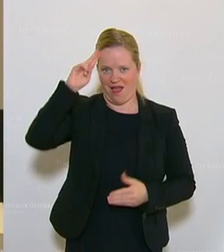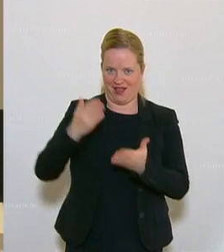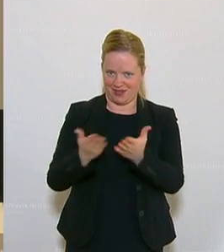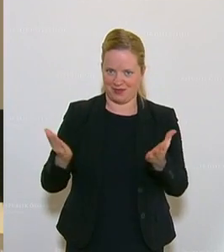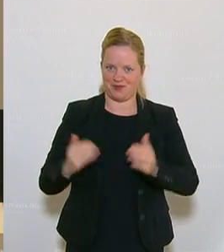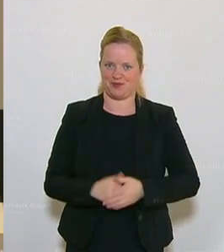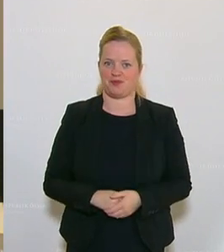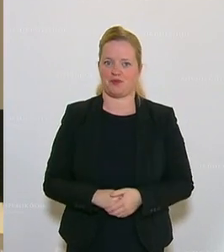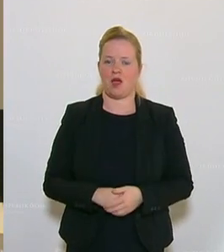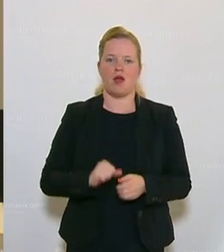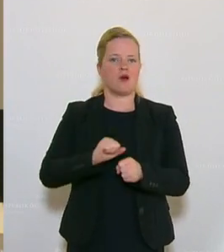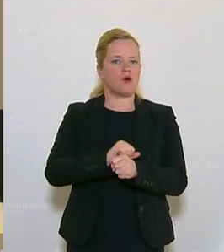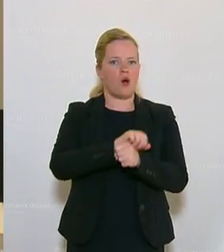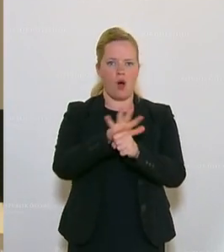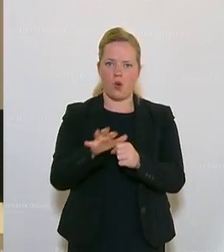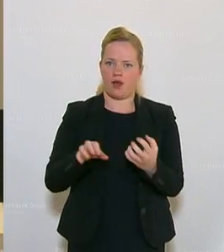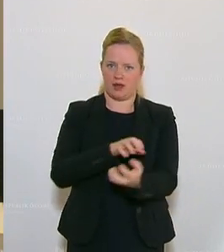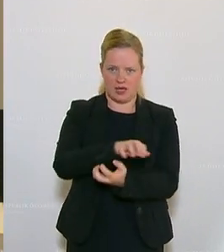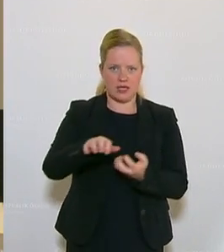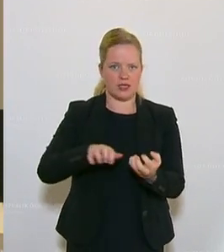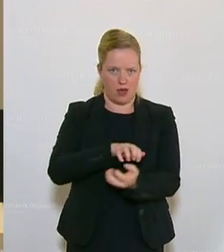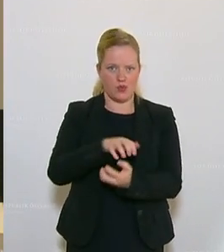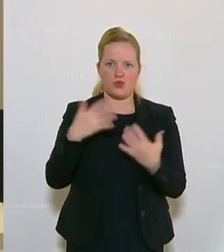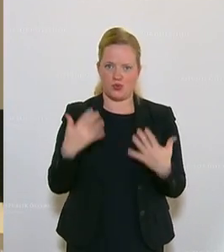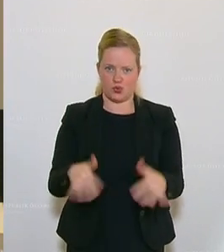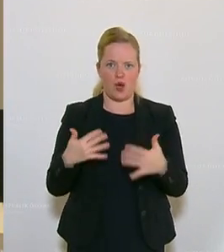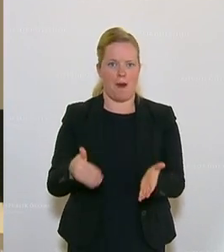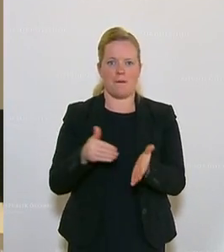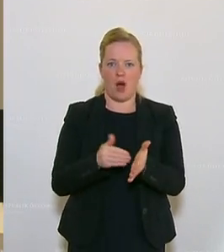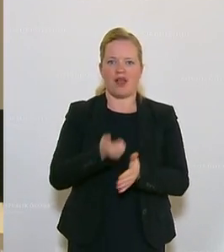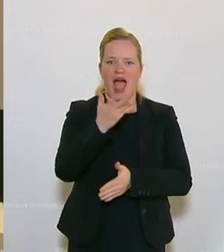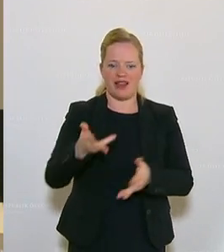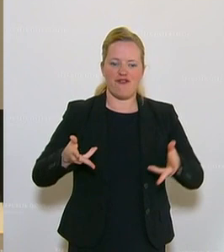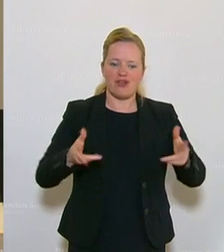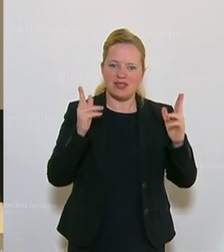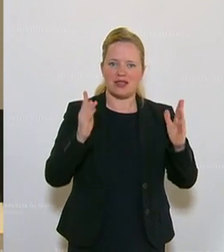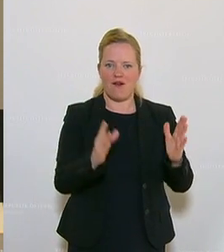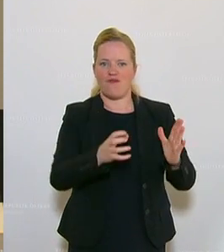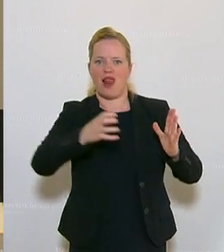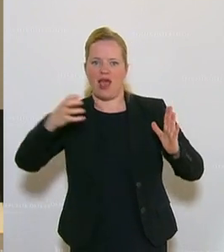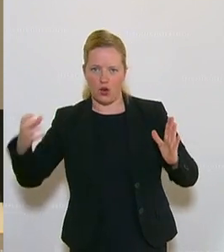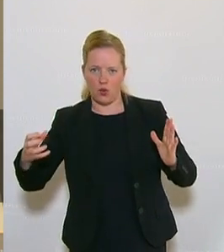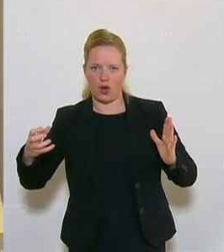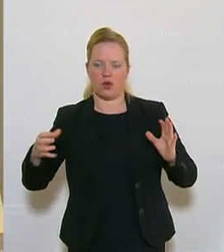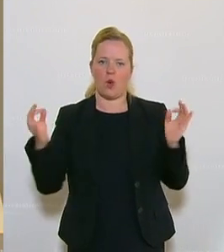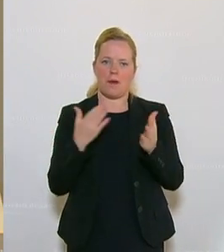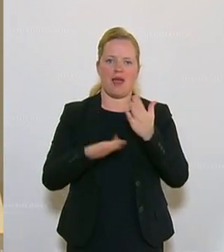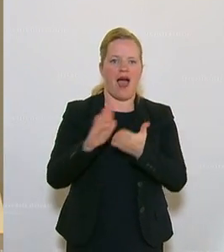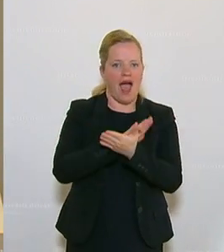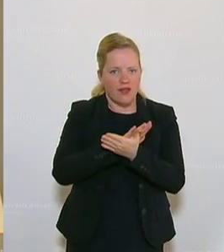Die Corona-Krise macht einige Verlängerungen von Fristen und Vereinfachungen notwendig.